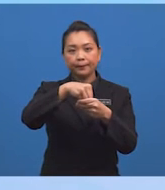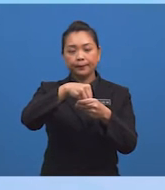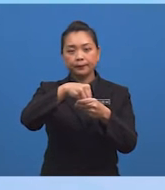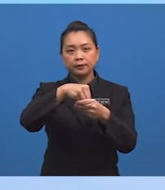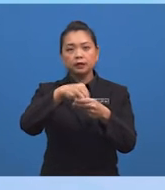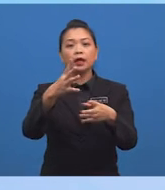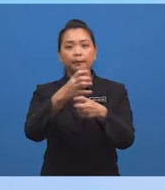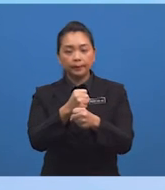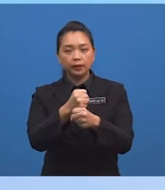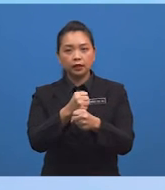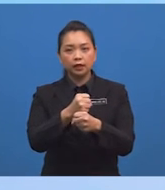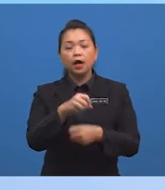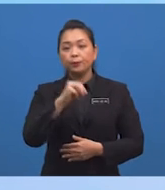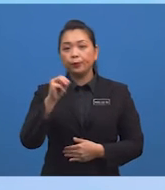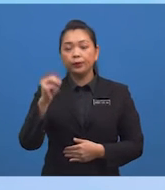Seterusnya, soalan yang sama Murid